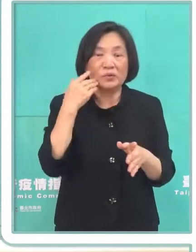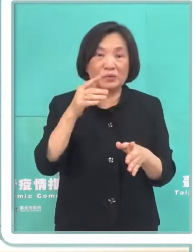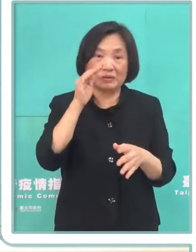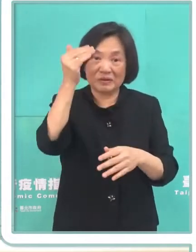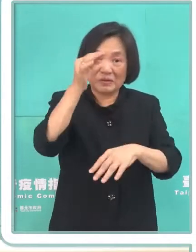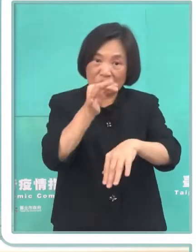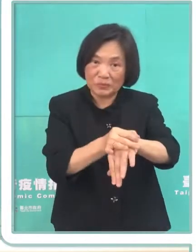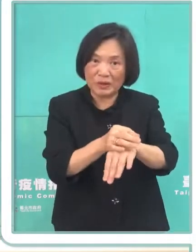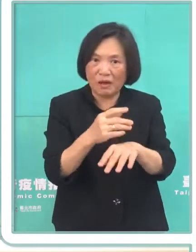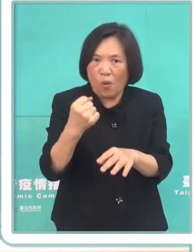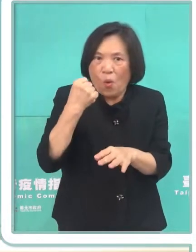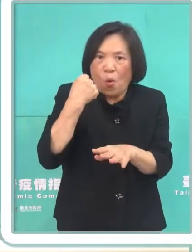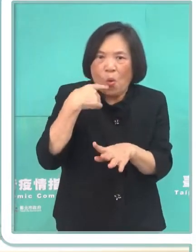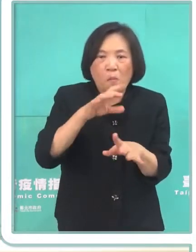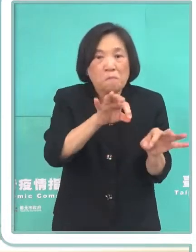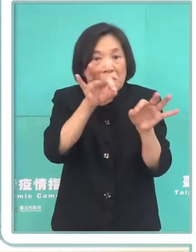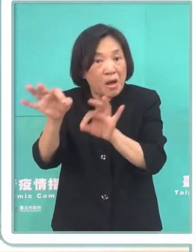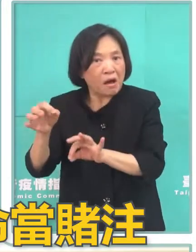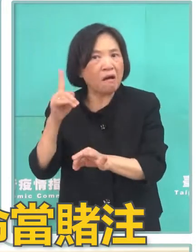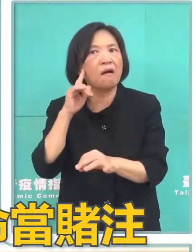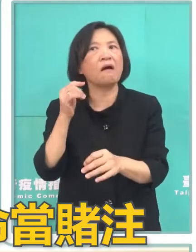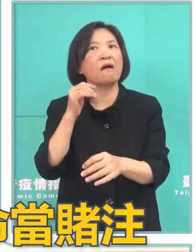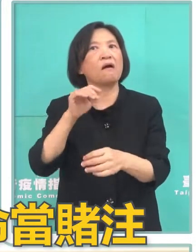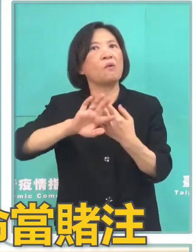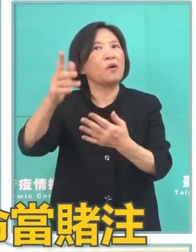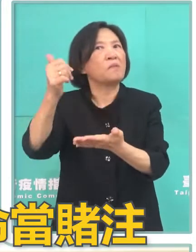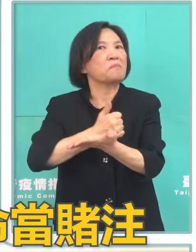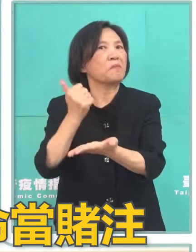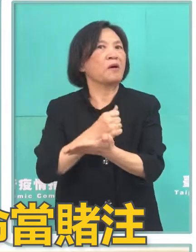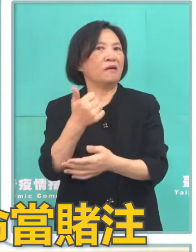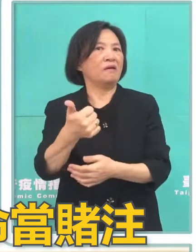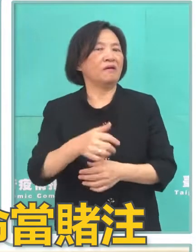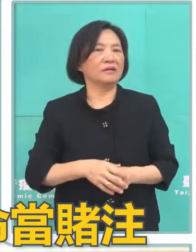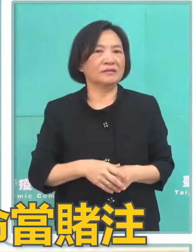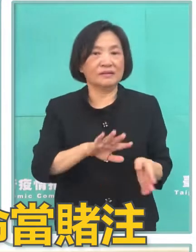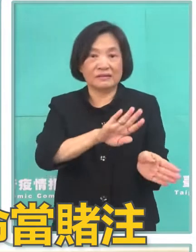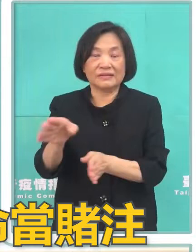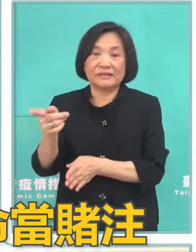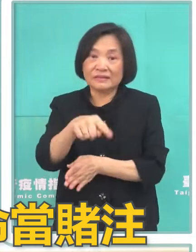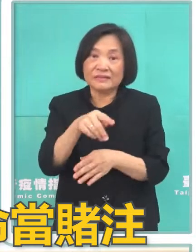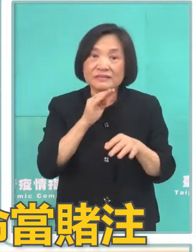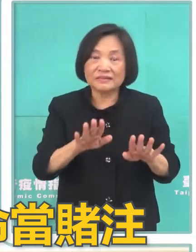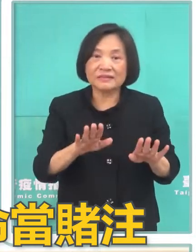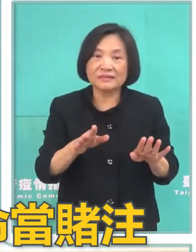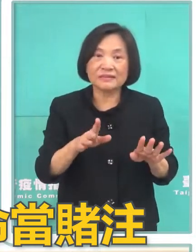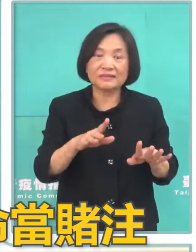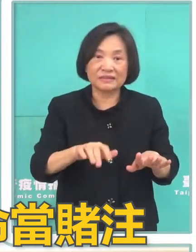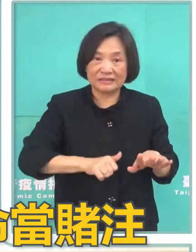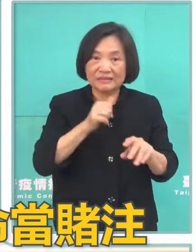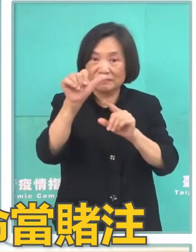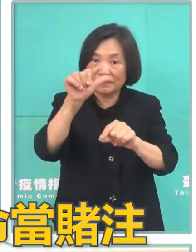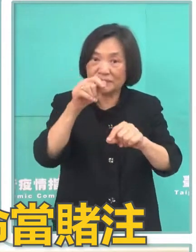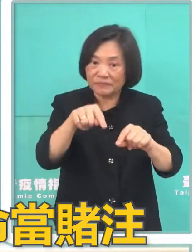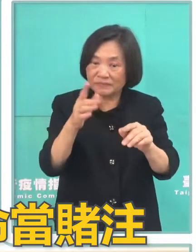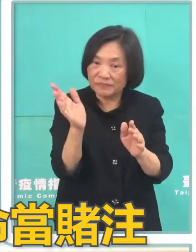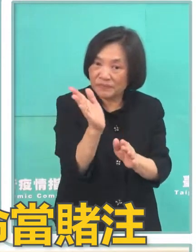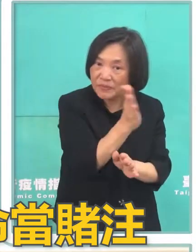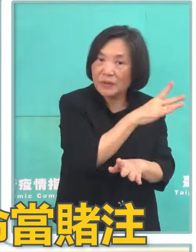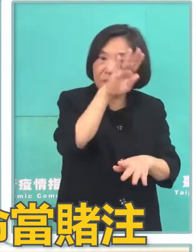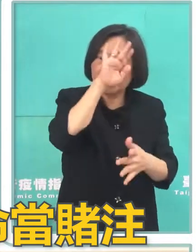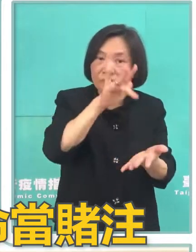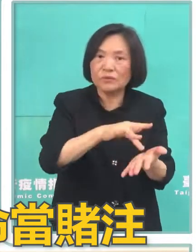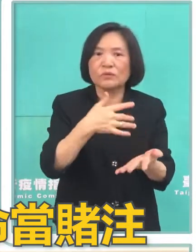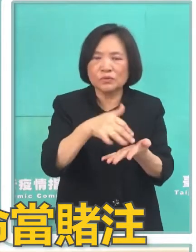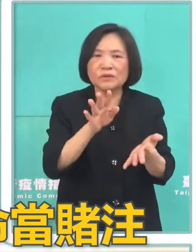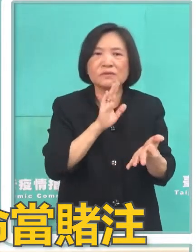五月開始的這批疫情正確的講法它是Alpha病毒因為它根本不是Lelda病毒所以很